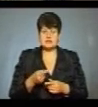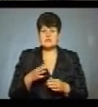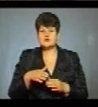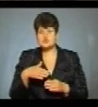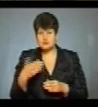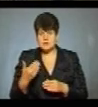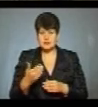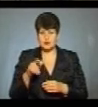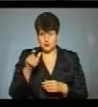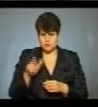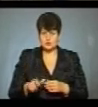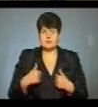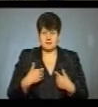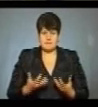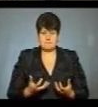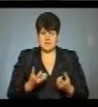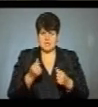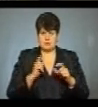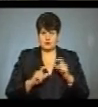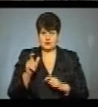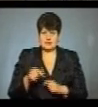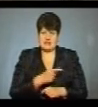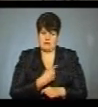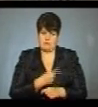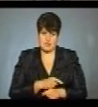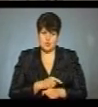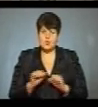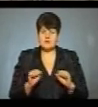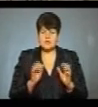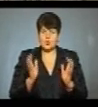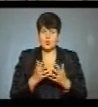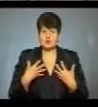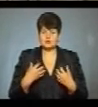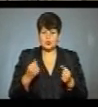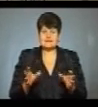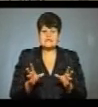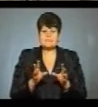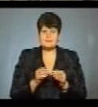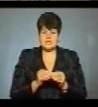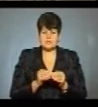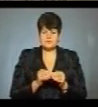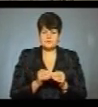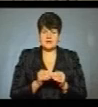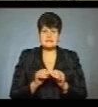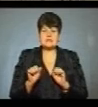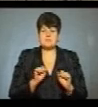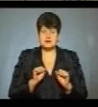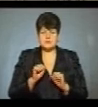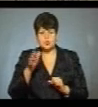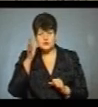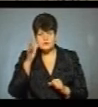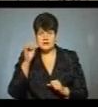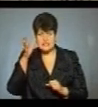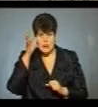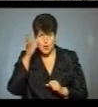точки зору ми підтримуємо студентів-медиків. Управління охорони здоров'я спільно з Департаментом освіти